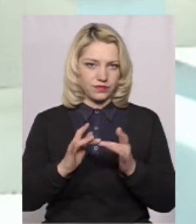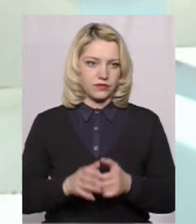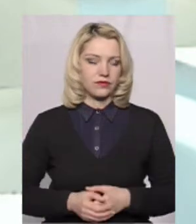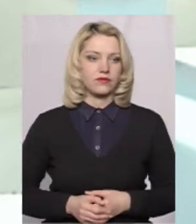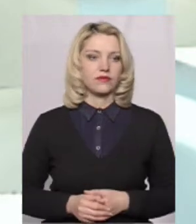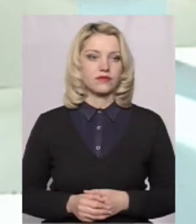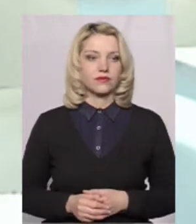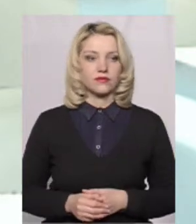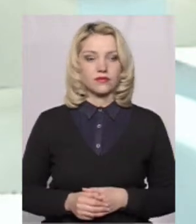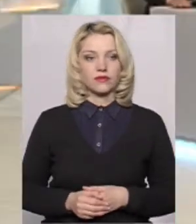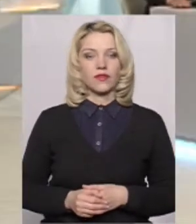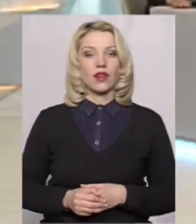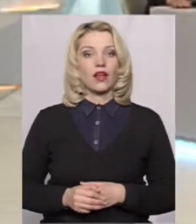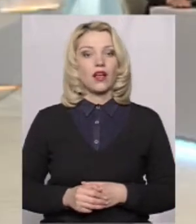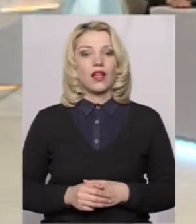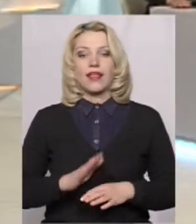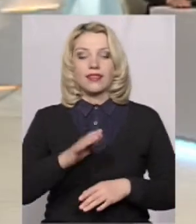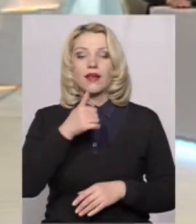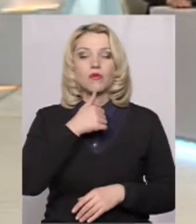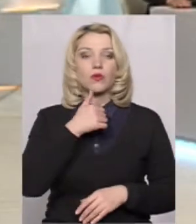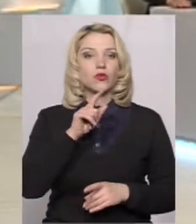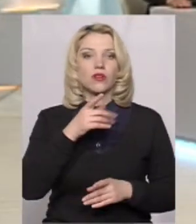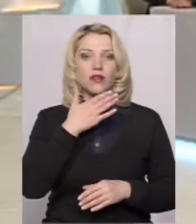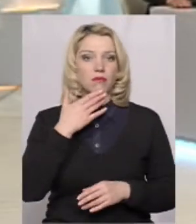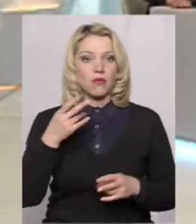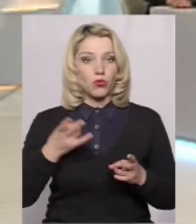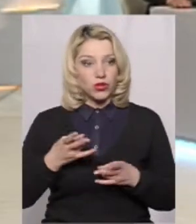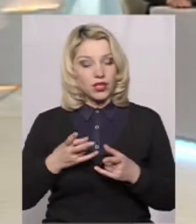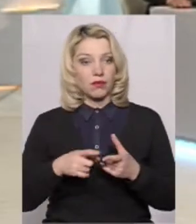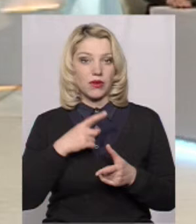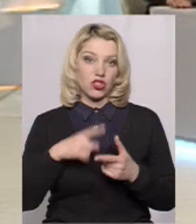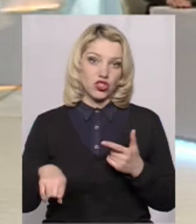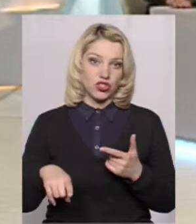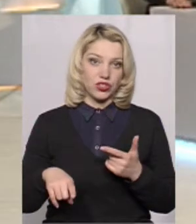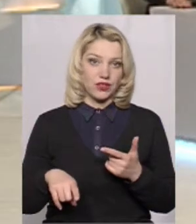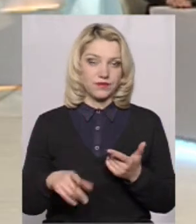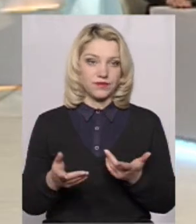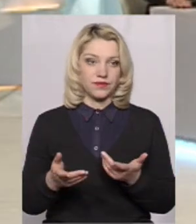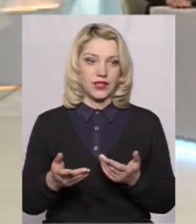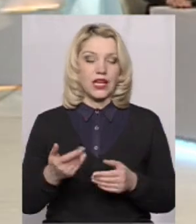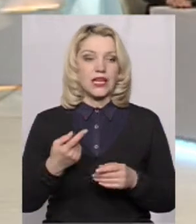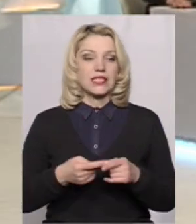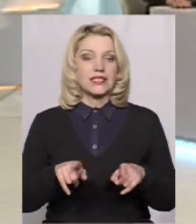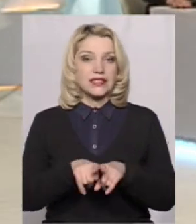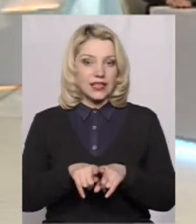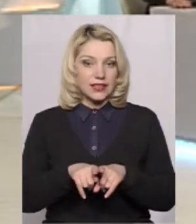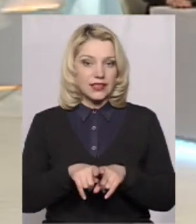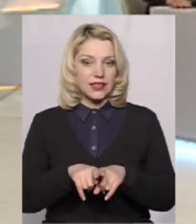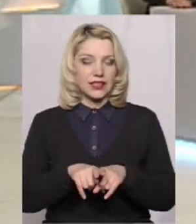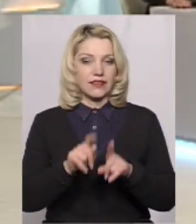Не пробували, бо їм немає потреби? Ну, із таких